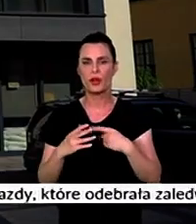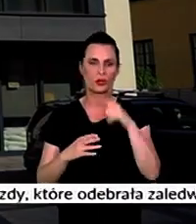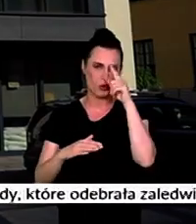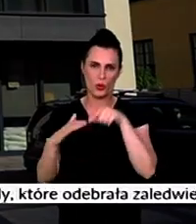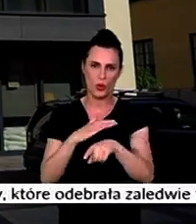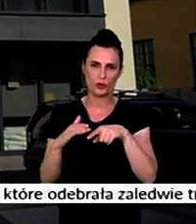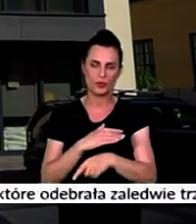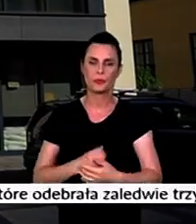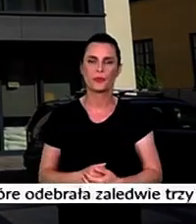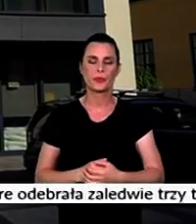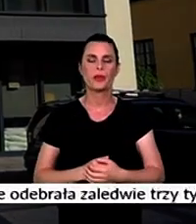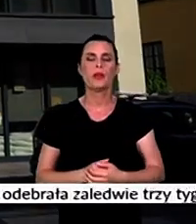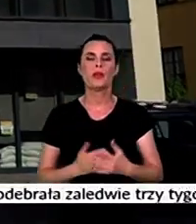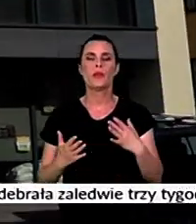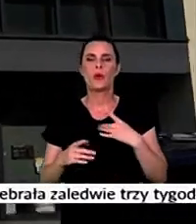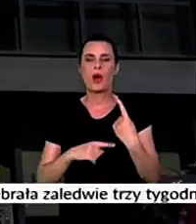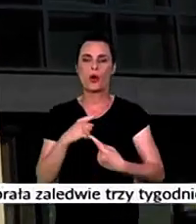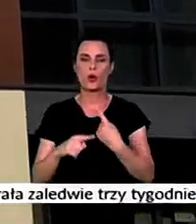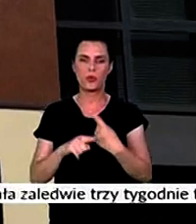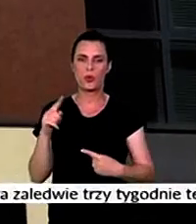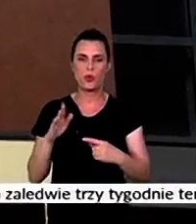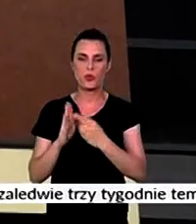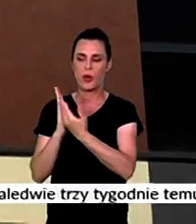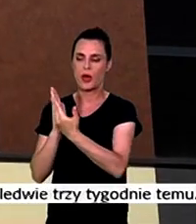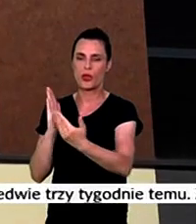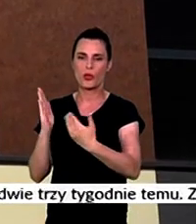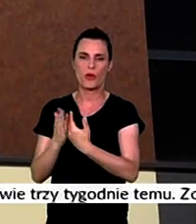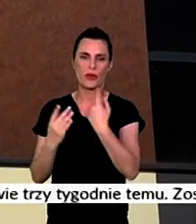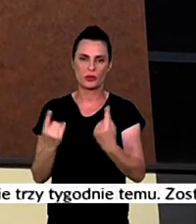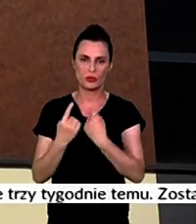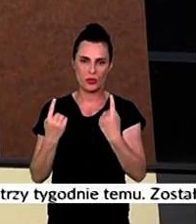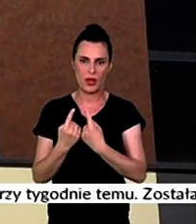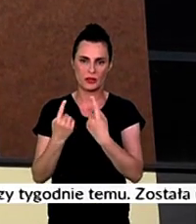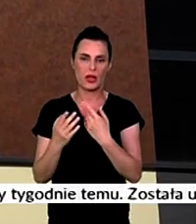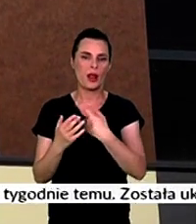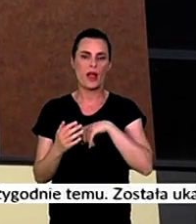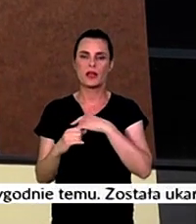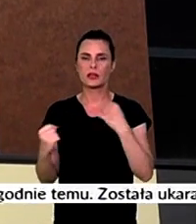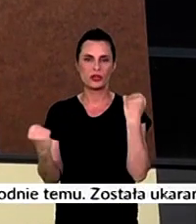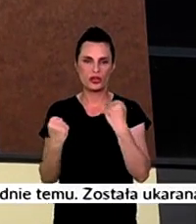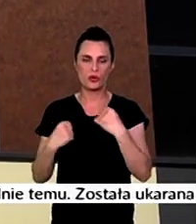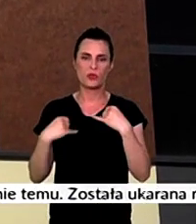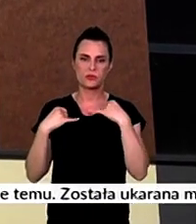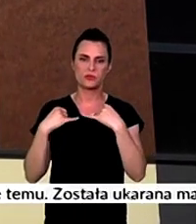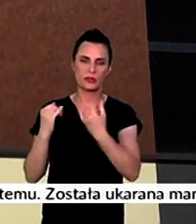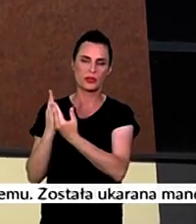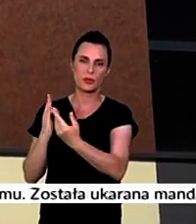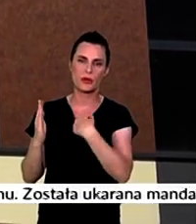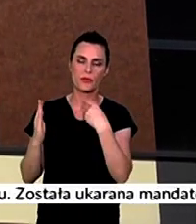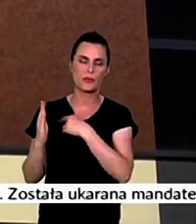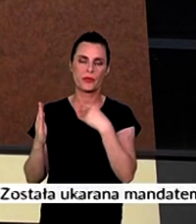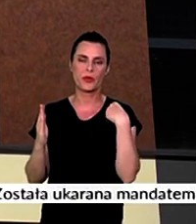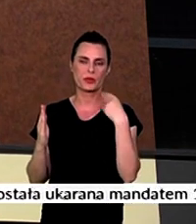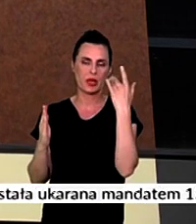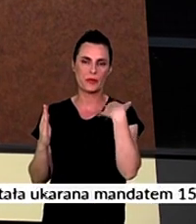Przez ostatnie półtora roku wytworzyła nam się na wschodzie nowa sytuacja. Ogromnym wysiłkiem rządu na granicy polsko-białoruskiej powstał